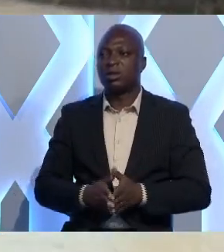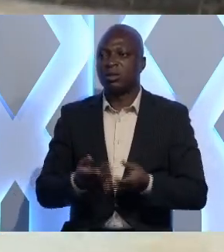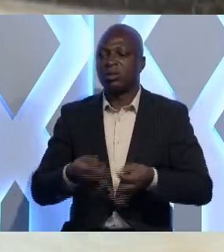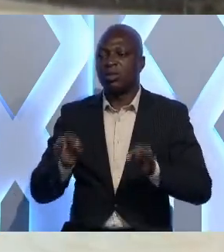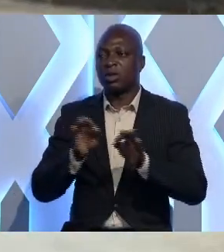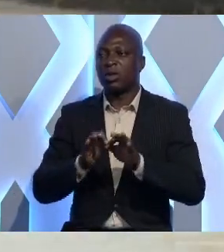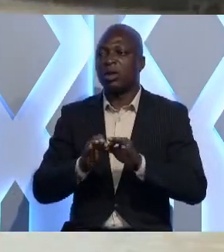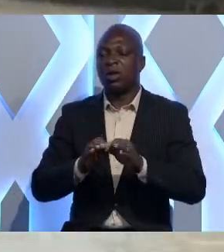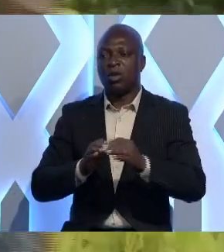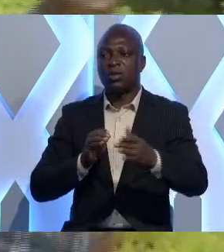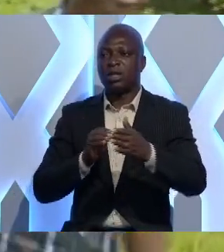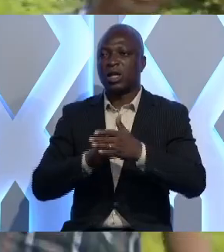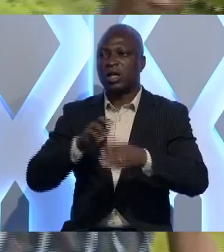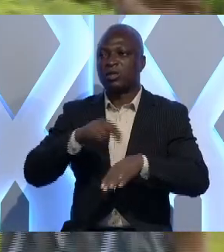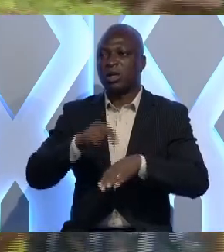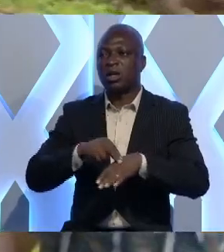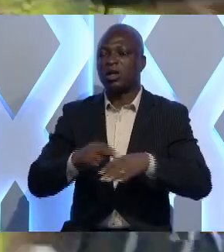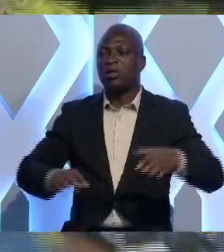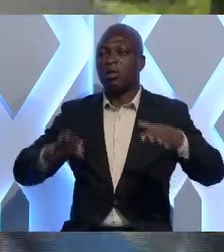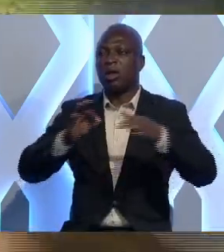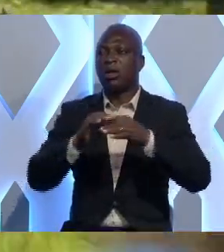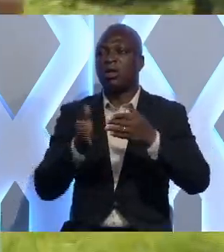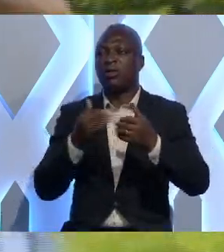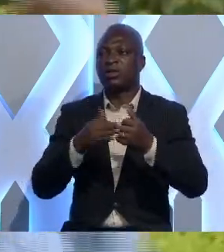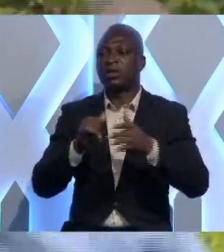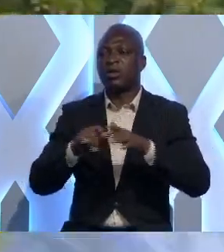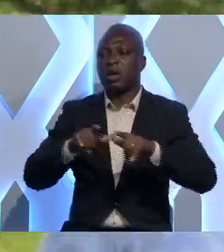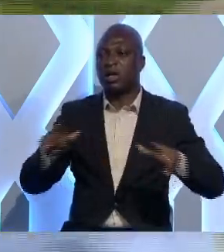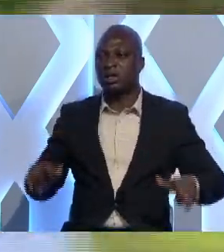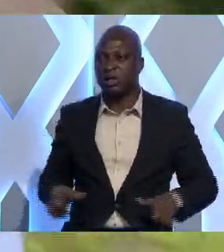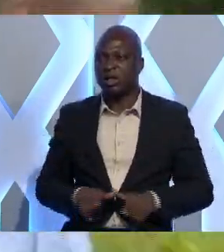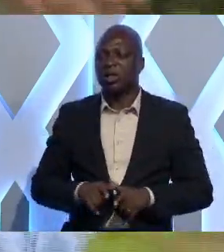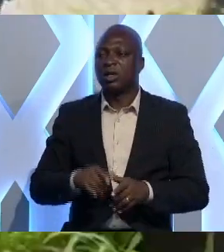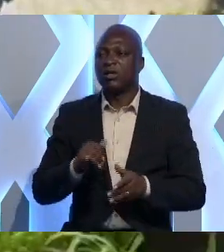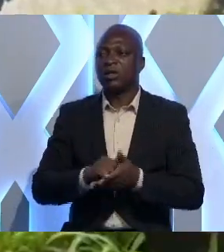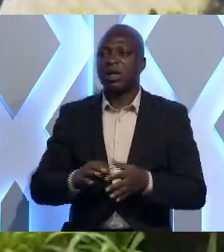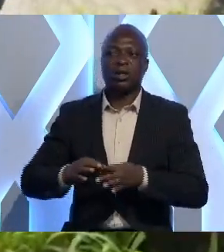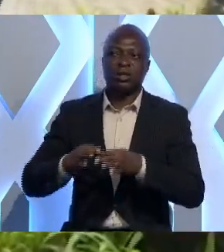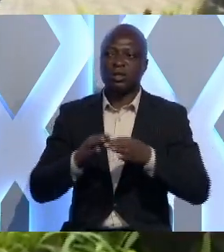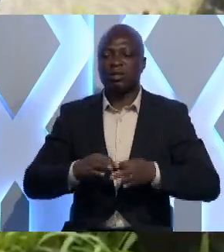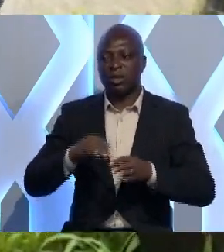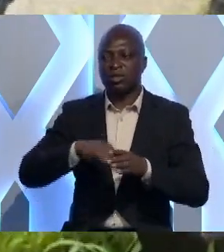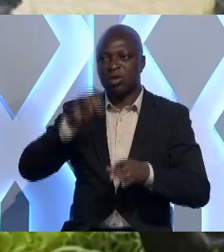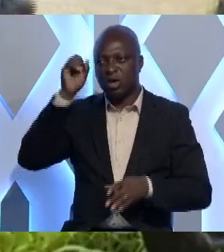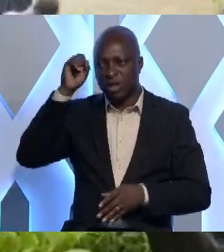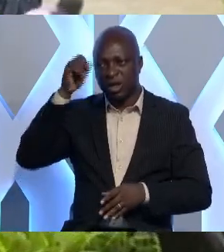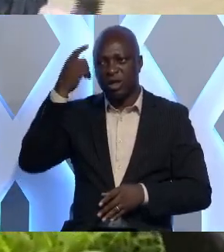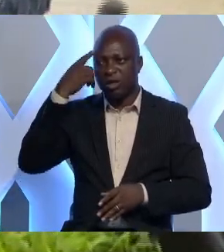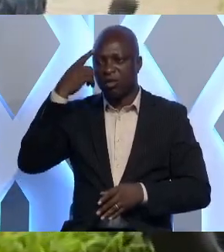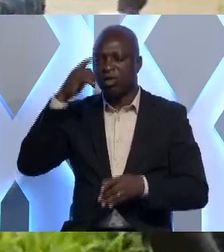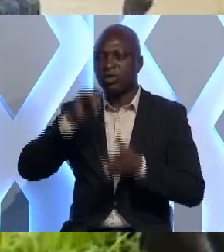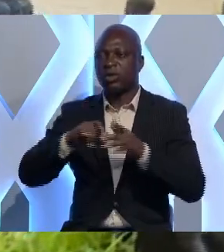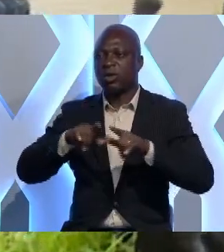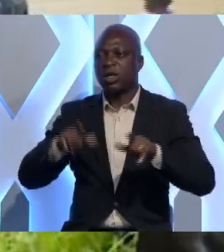L'obstacle naturel pour relier facilement Kadambara, Taworda, Aouchella, dans Tchaoudjo 1 et Aouda,